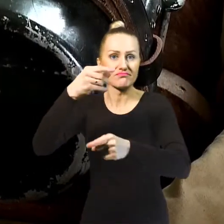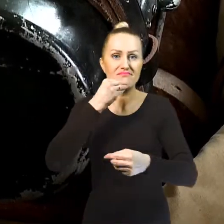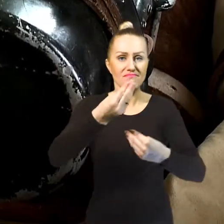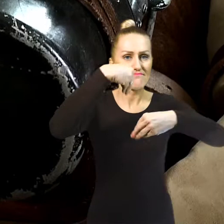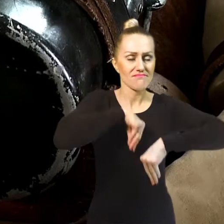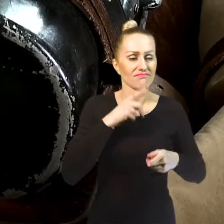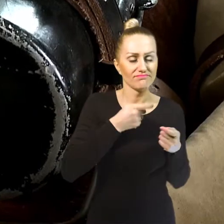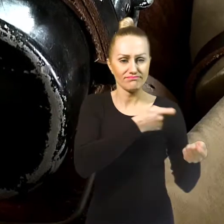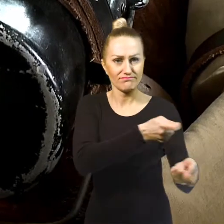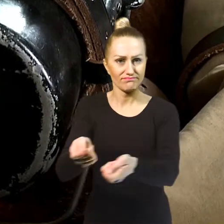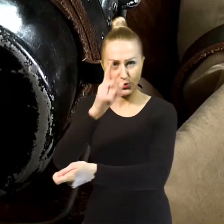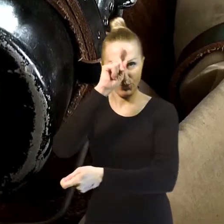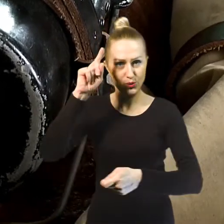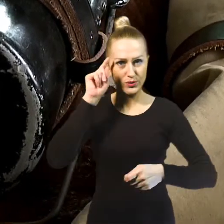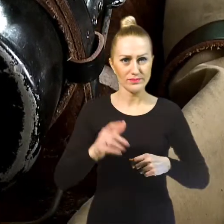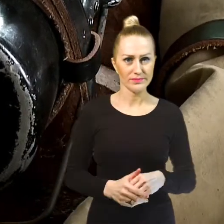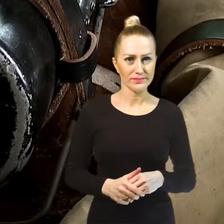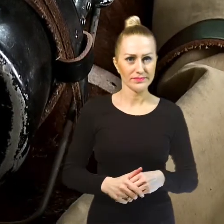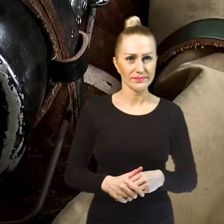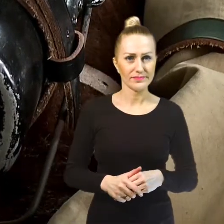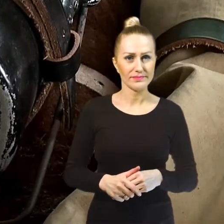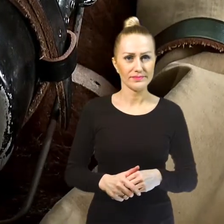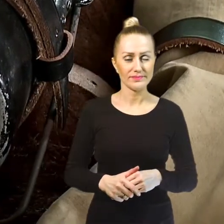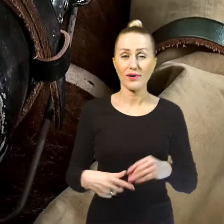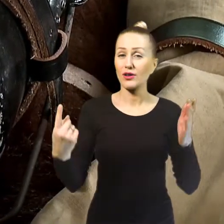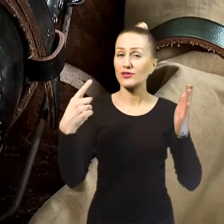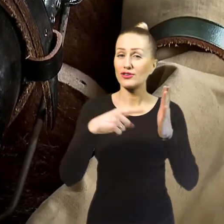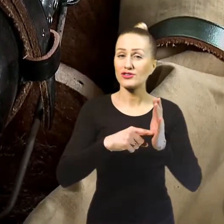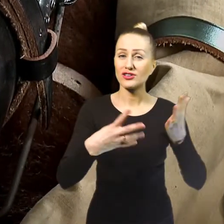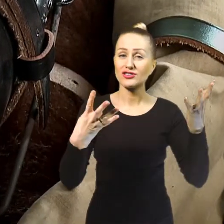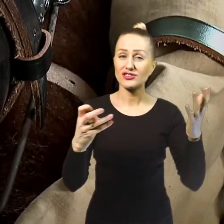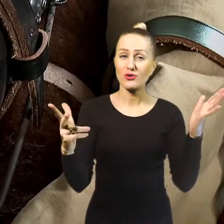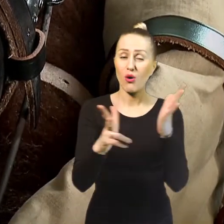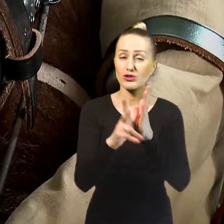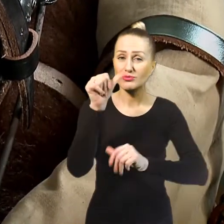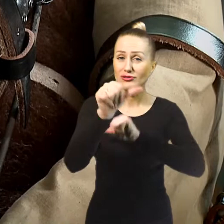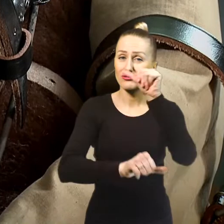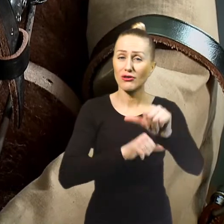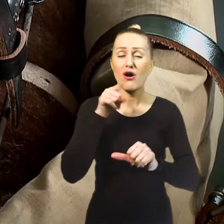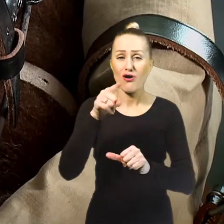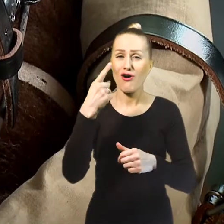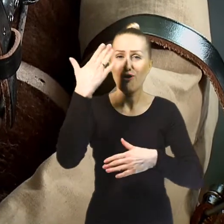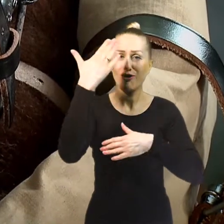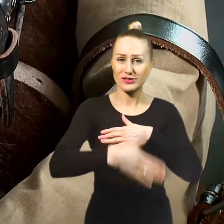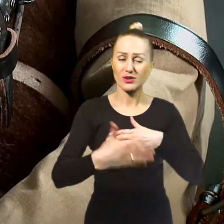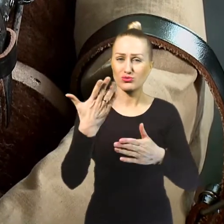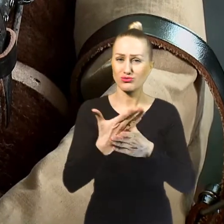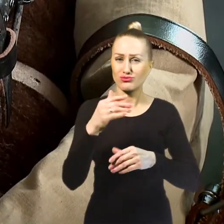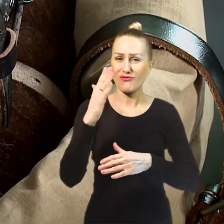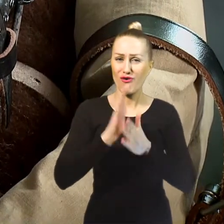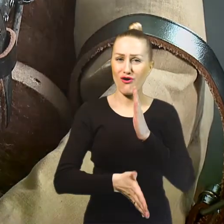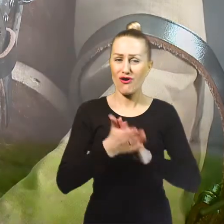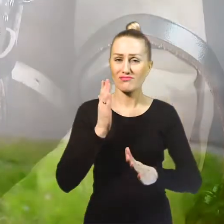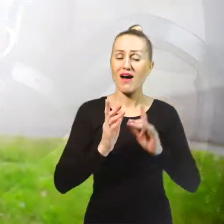znaczenie dla odżywienia narodu. Rok 1918 był ostatnim rokiem wojny,